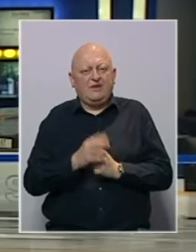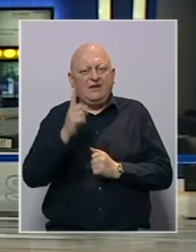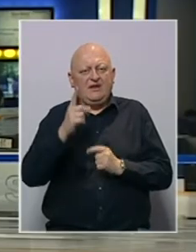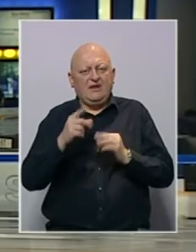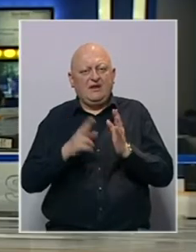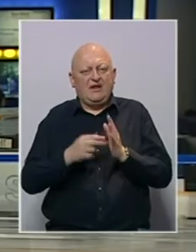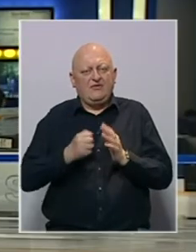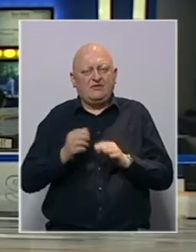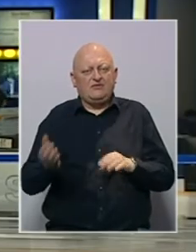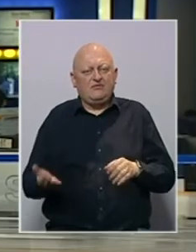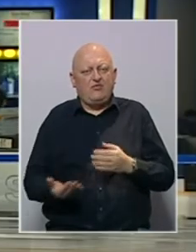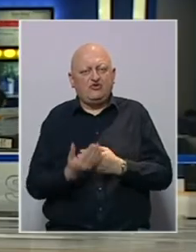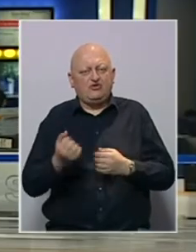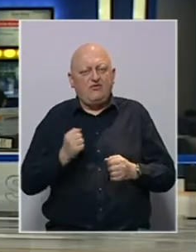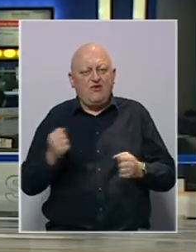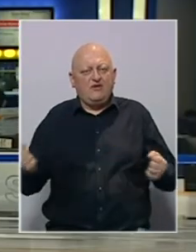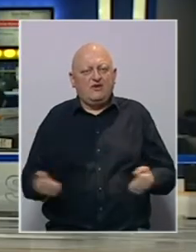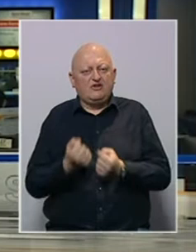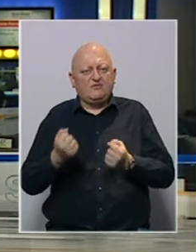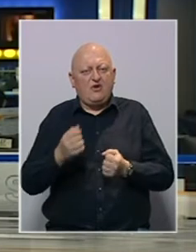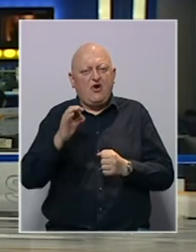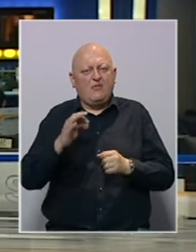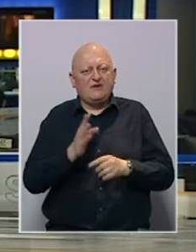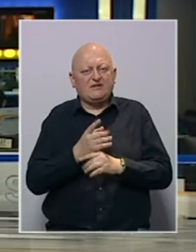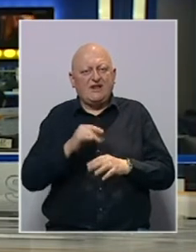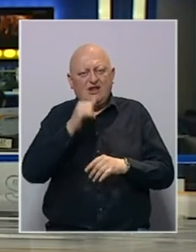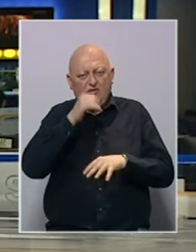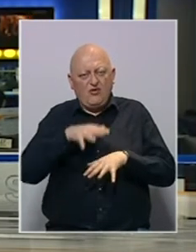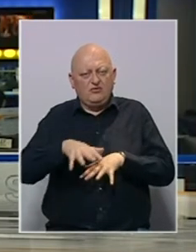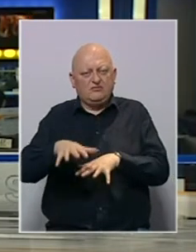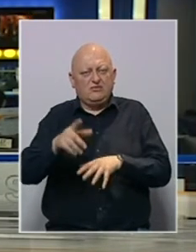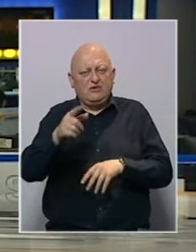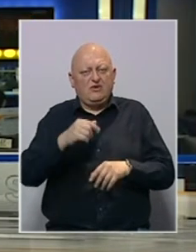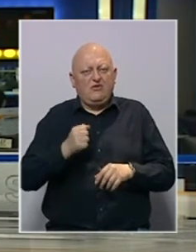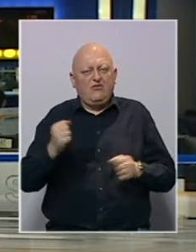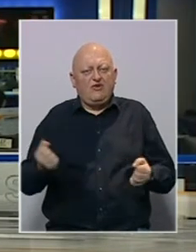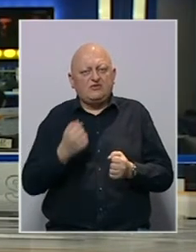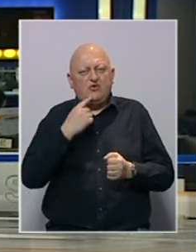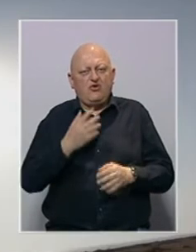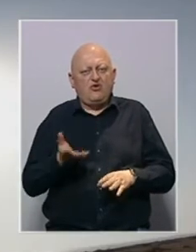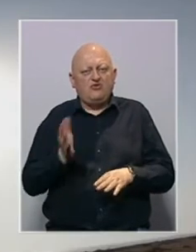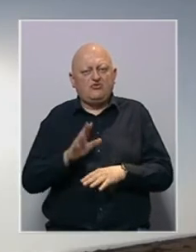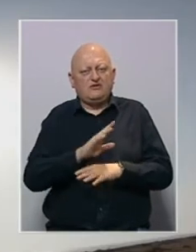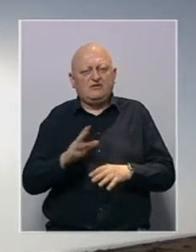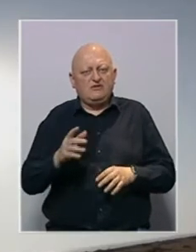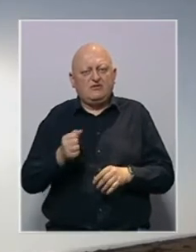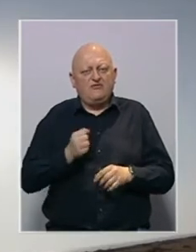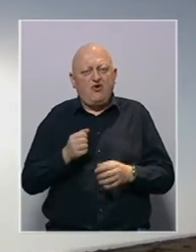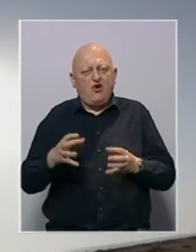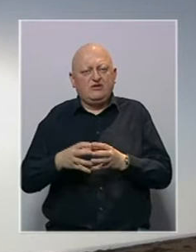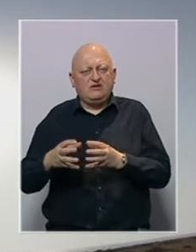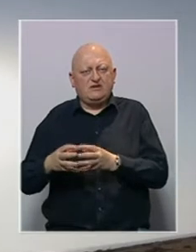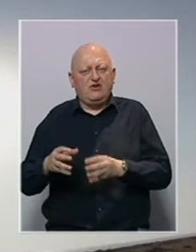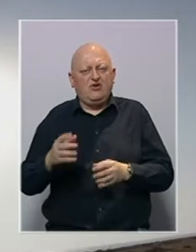Iranska vojska počela je sa vojnim vježbama u Lomanskom zaljevu. Vježbe u kojima se udjeluju svi rodovi iranske